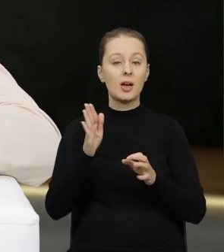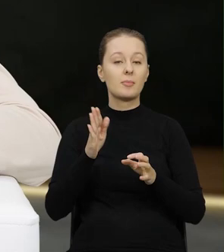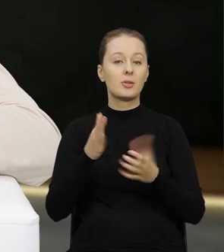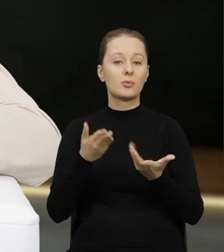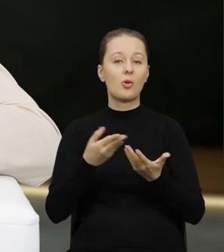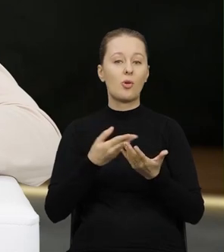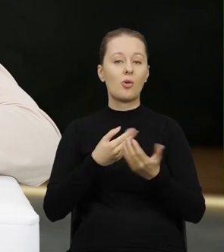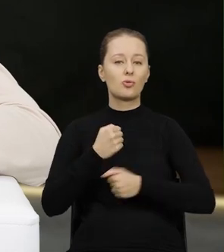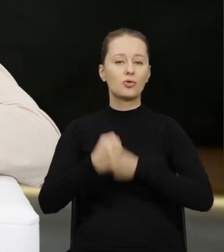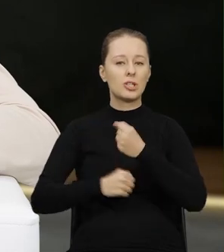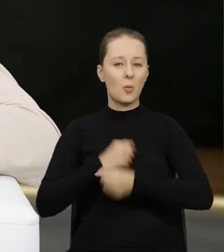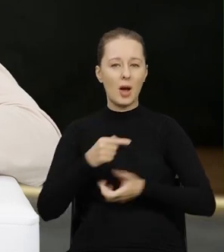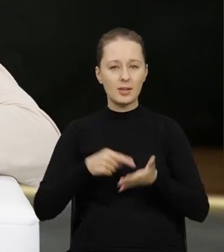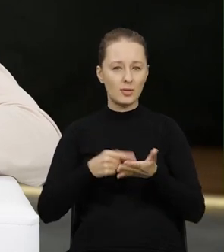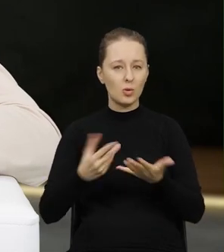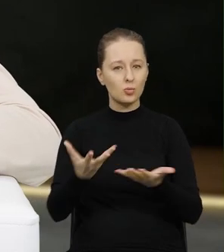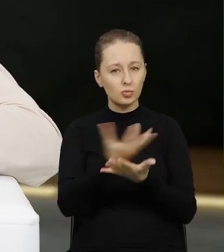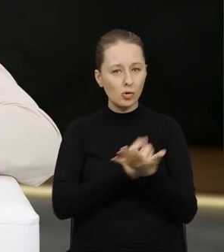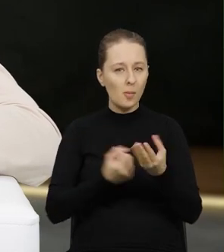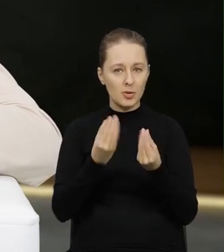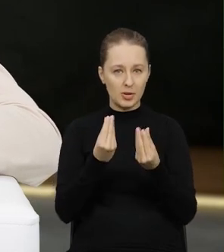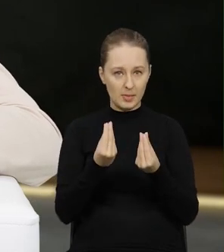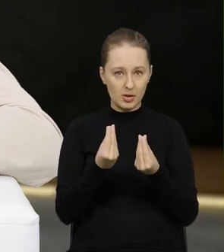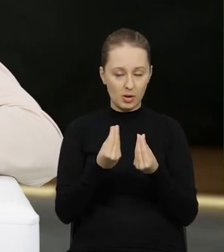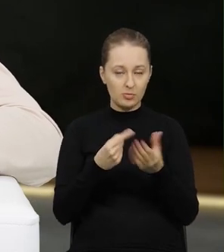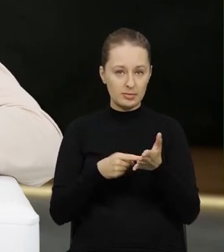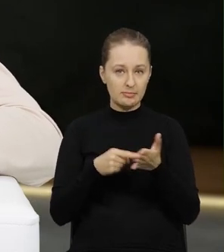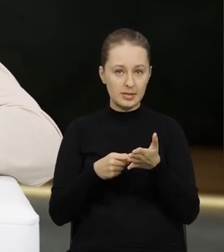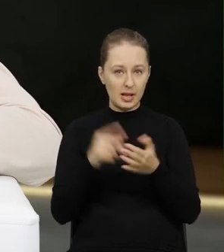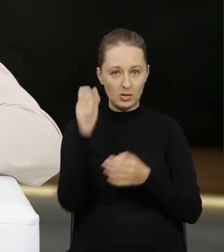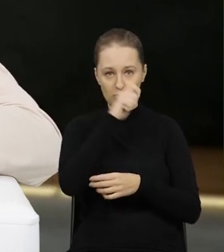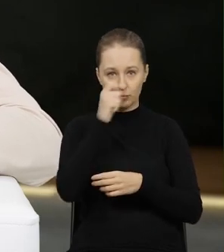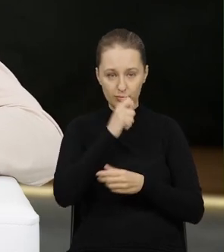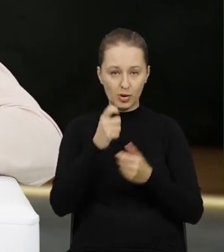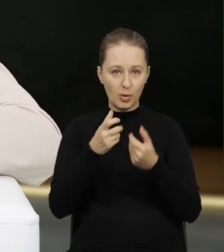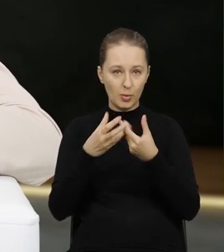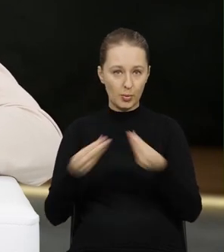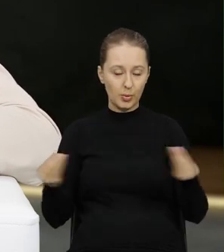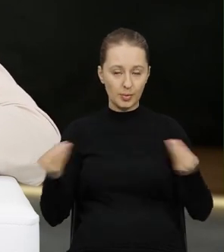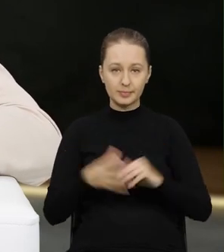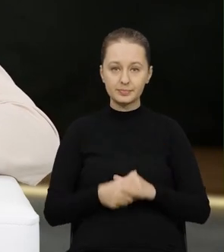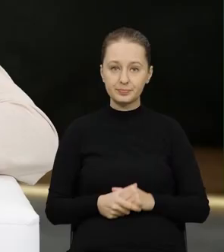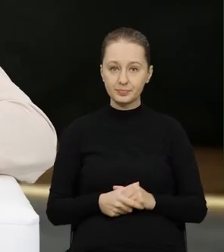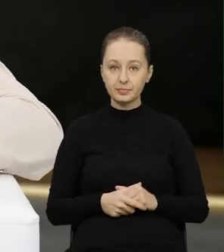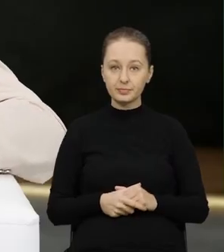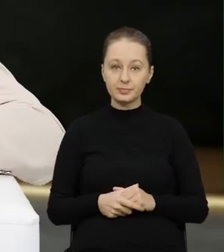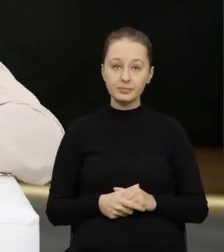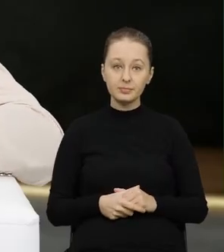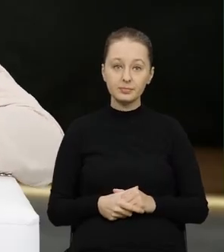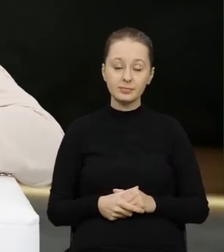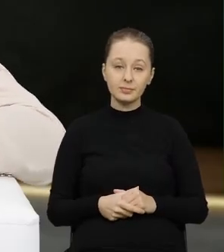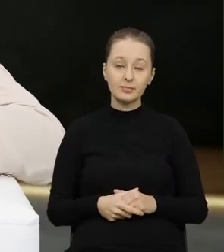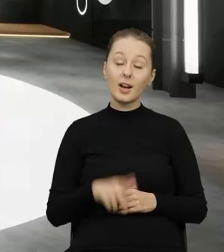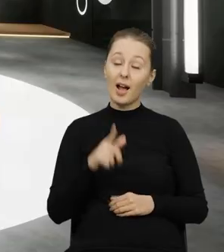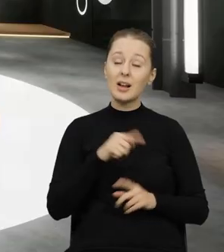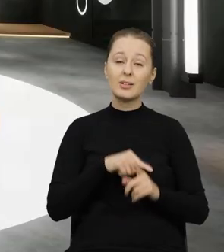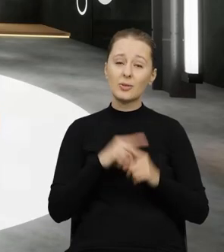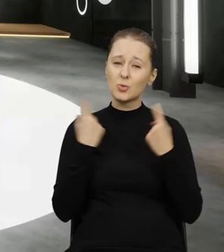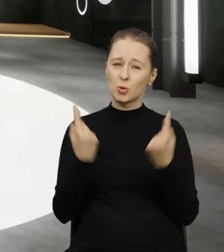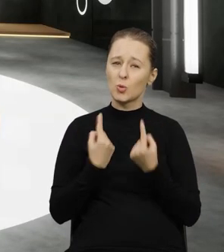no właśnie działania w kierunku uzyskania środków na ten cel. Na szczęście jest to sytuacja